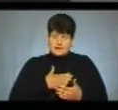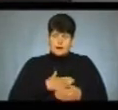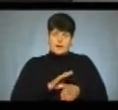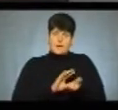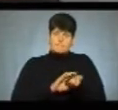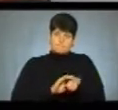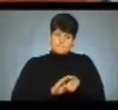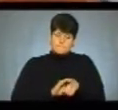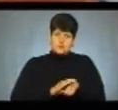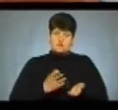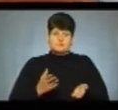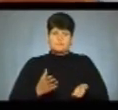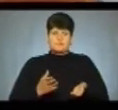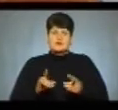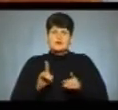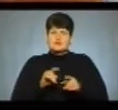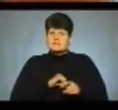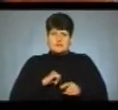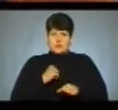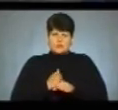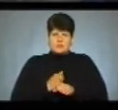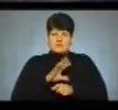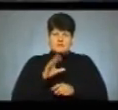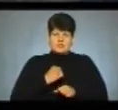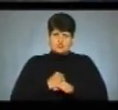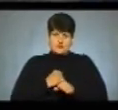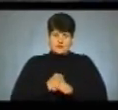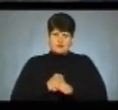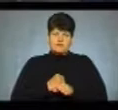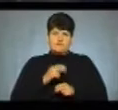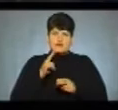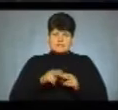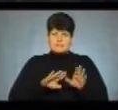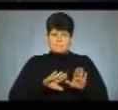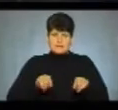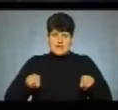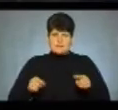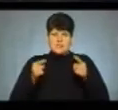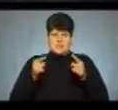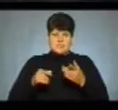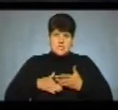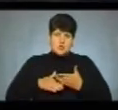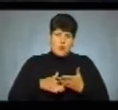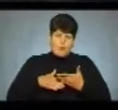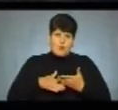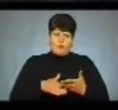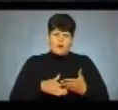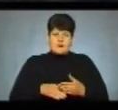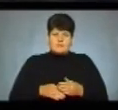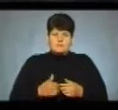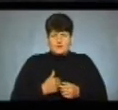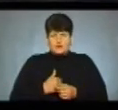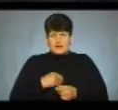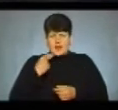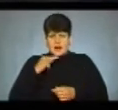електромоніторинг, те, що саме основне ми все зробили. В кінці після реанімаційна допомога бажала би чогось